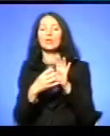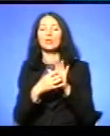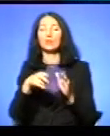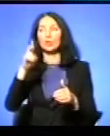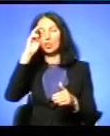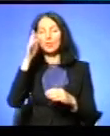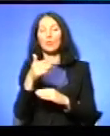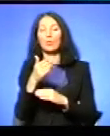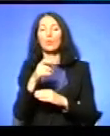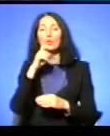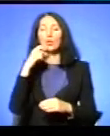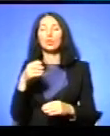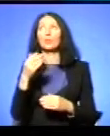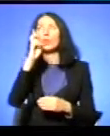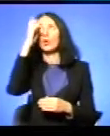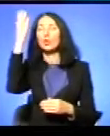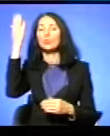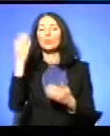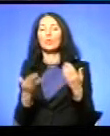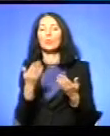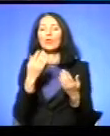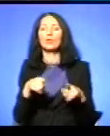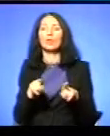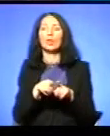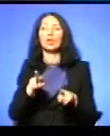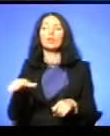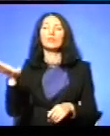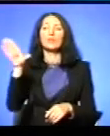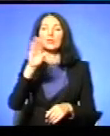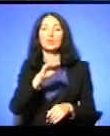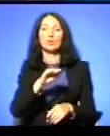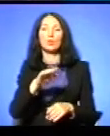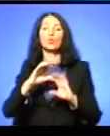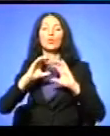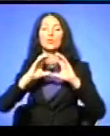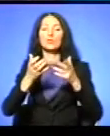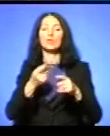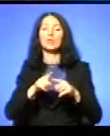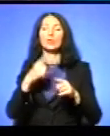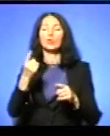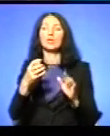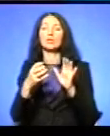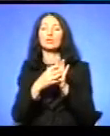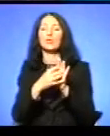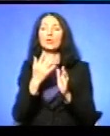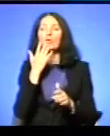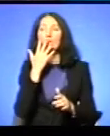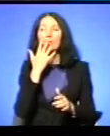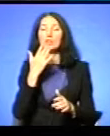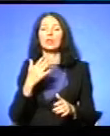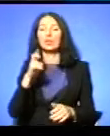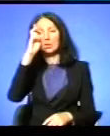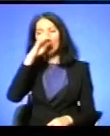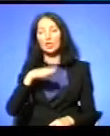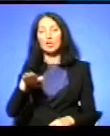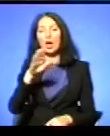Господи, мабуть так, як всіх в цілому світі Це один із символів нації, на держави На